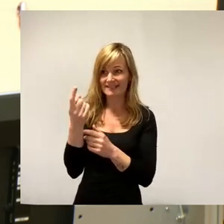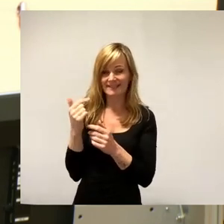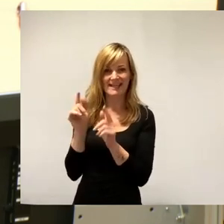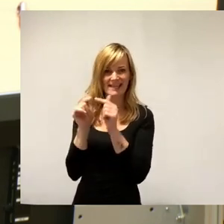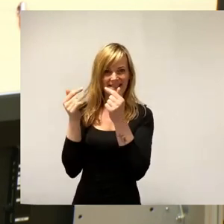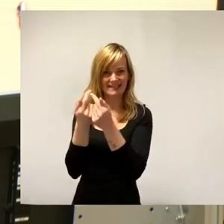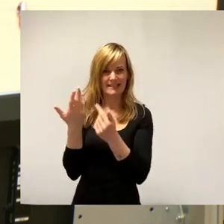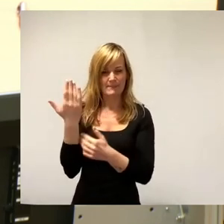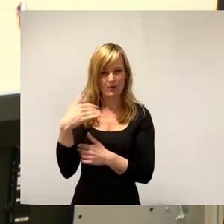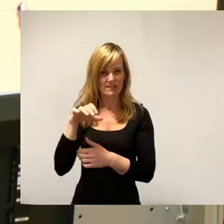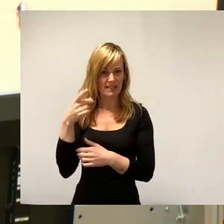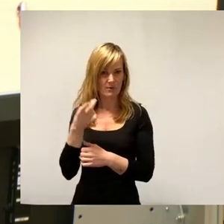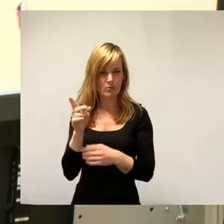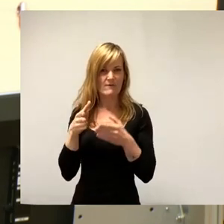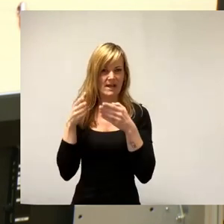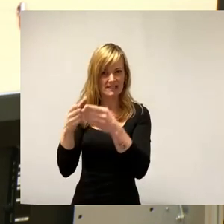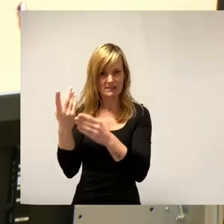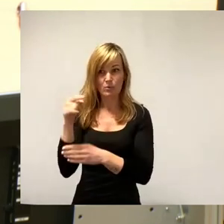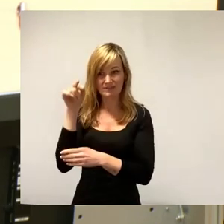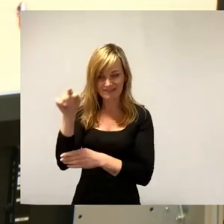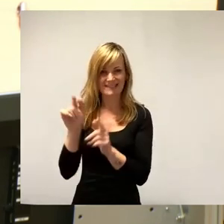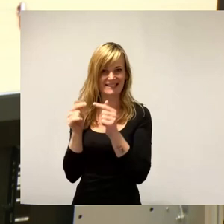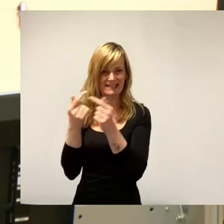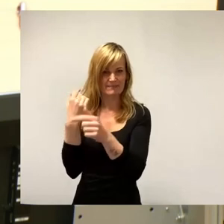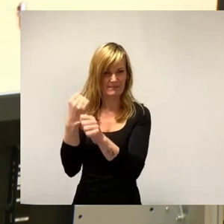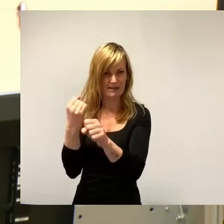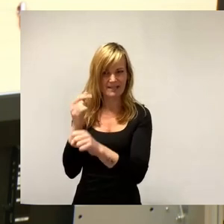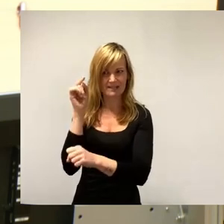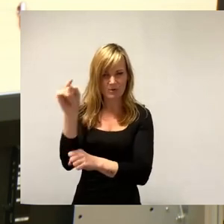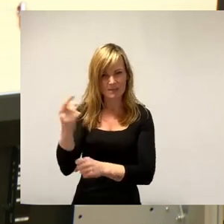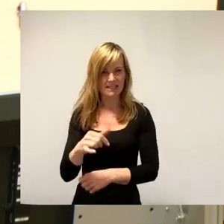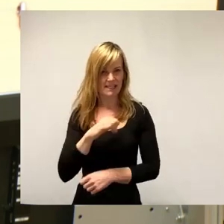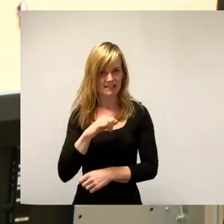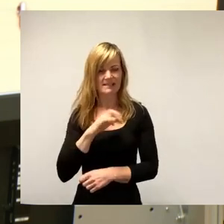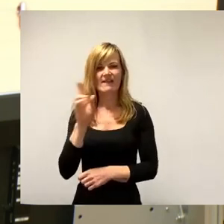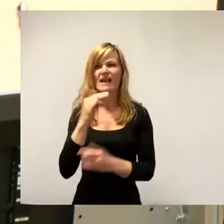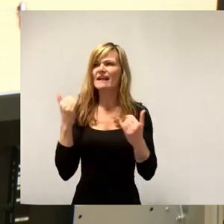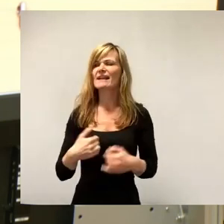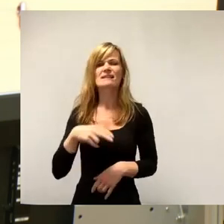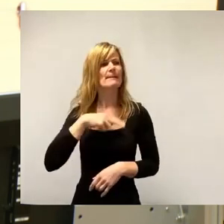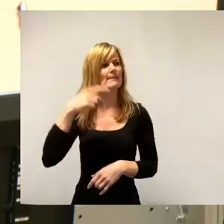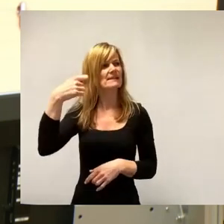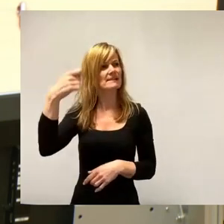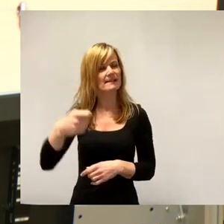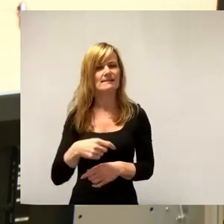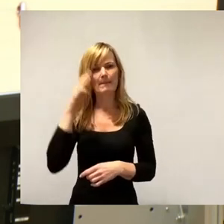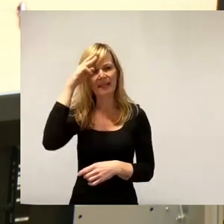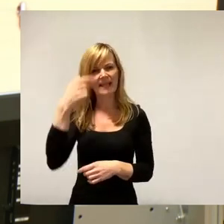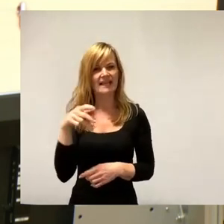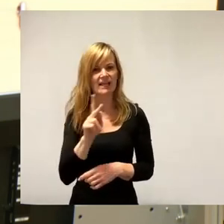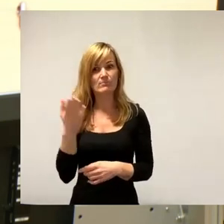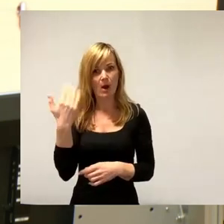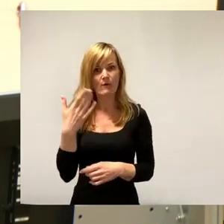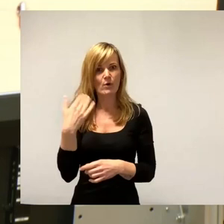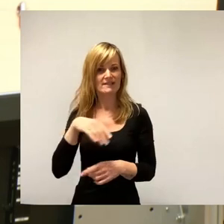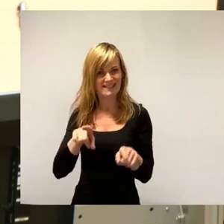-Fraktion hier in Dresden. Erst mal interessant, wer ist gerade Ministerpräsident? Das ist Michael Kretschmer, CDU. Das ist